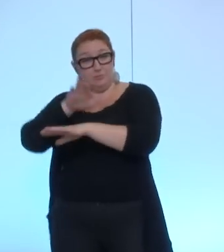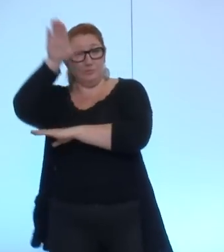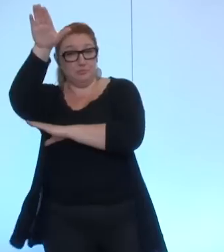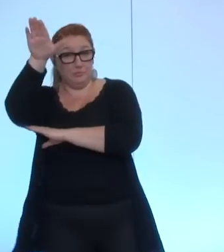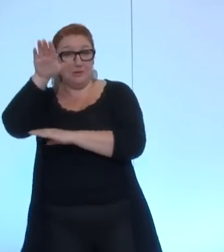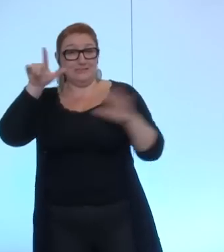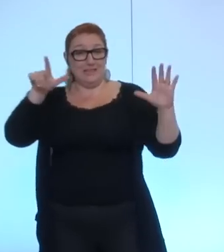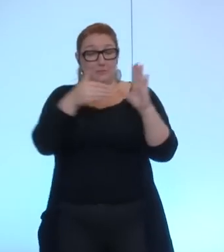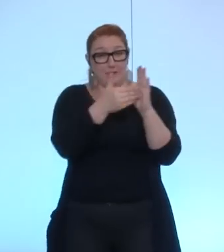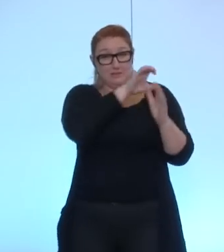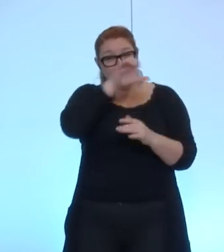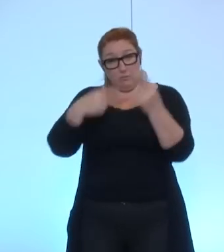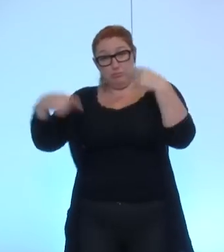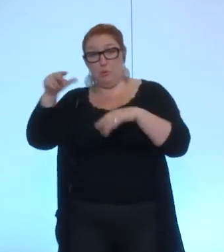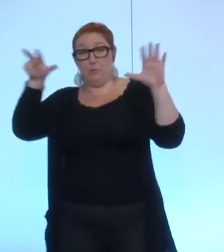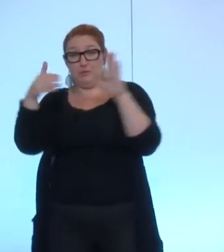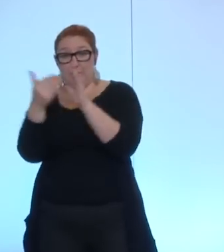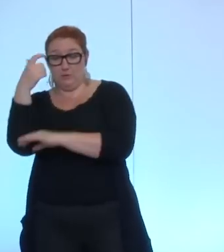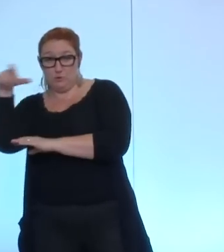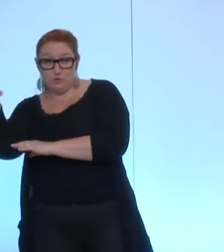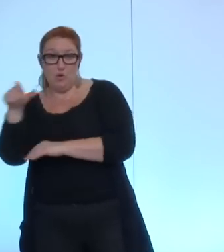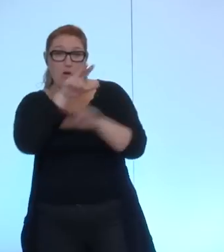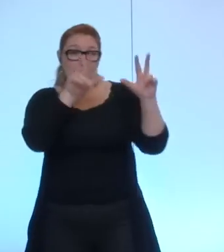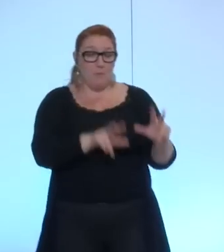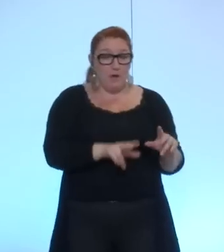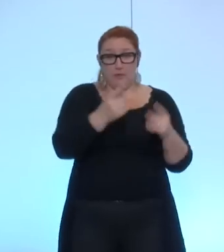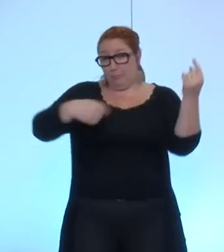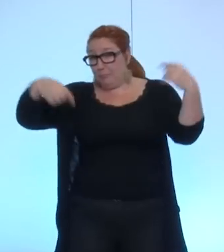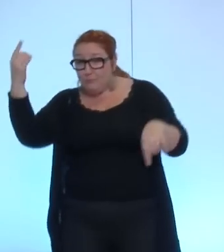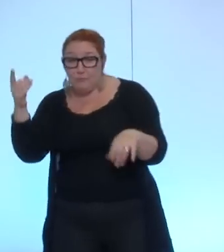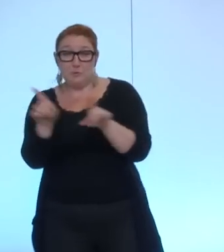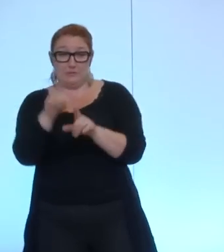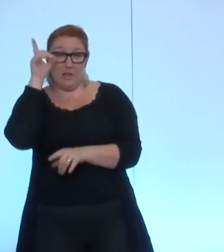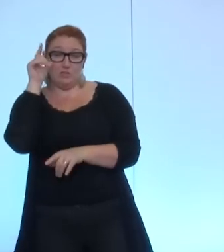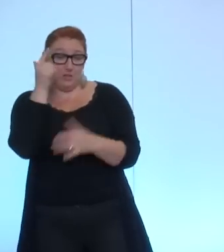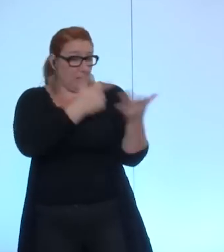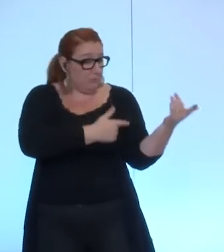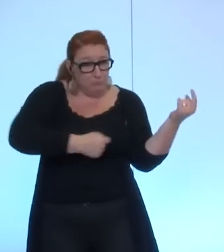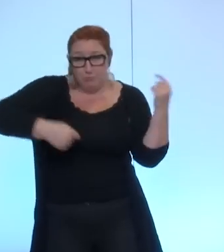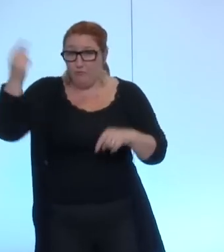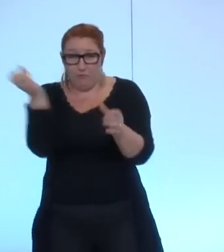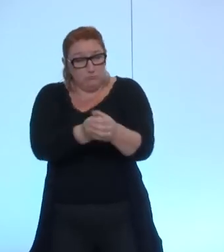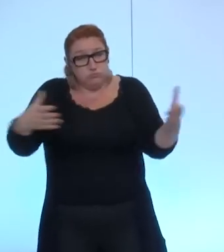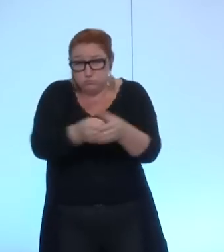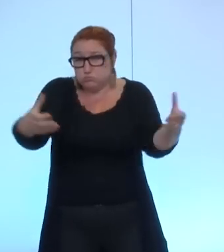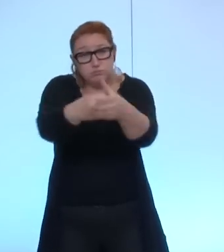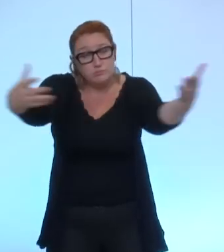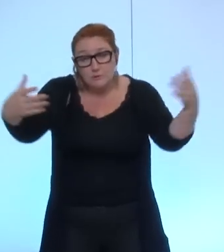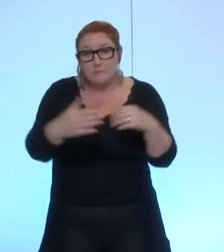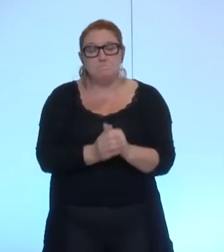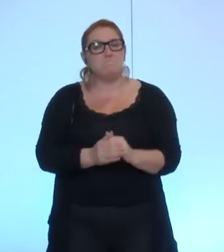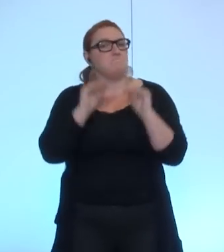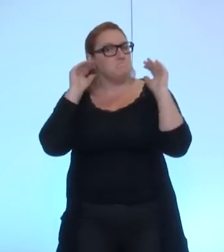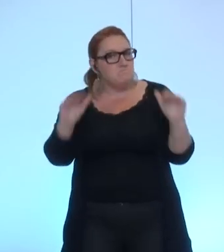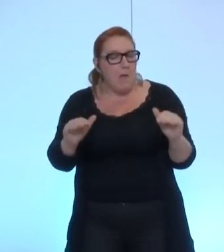'informatique de 9 8 à 10 000 3, l'ingénierie de 6 3 à 7 000 emplois. Malgré les centaines de millions